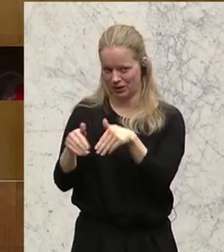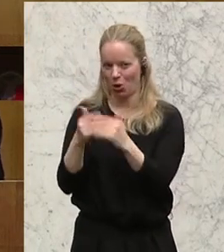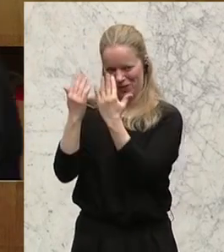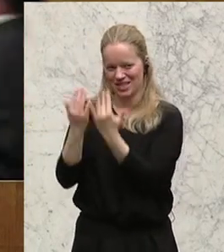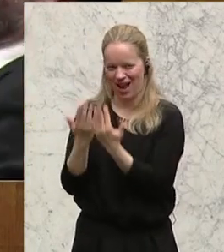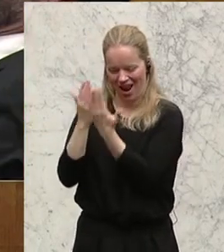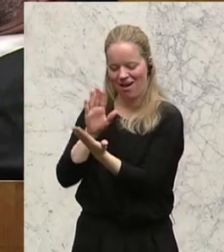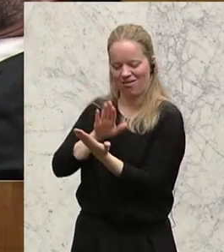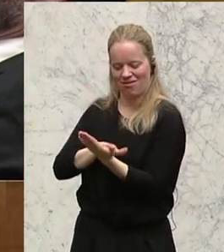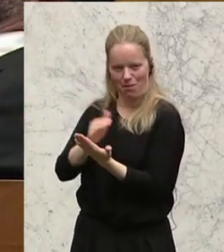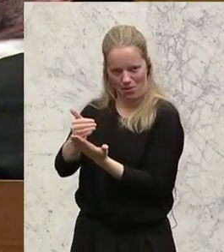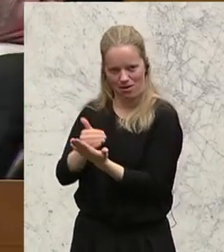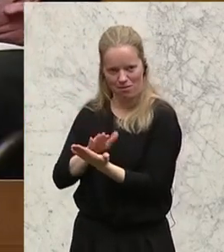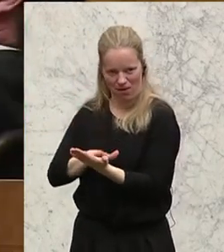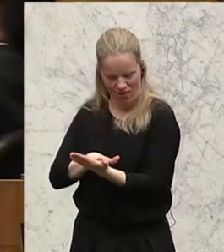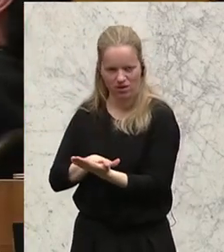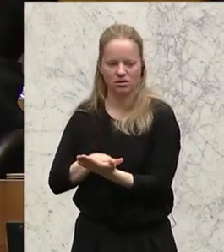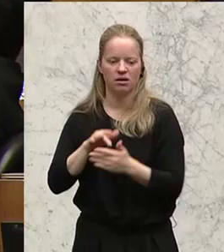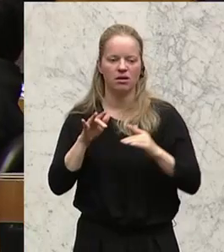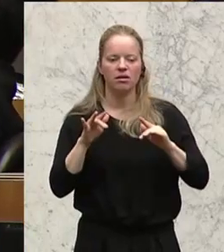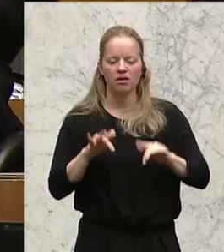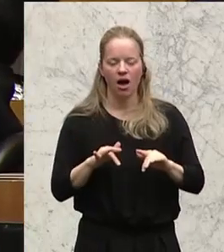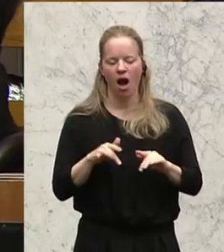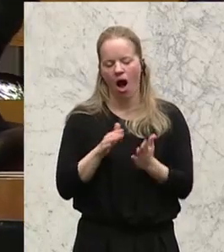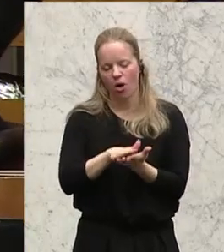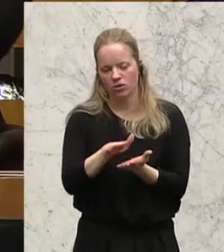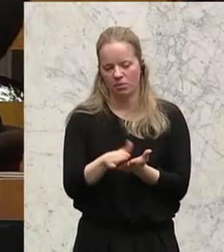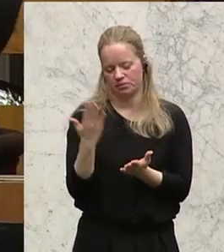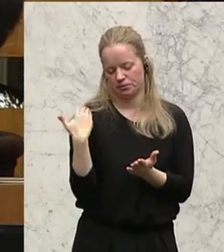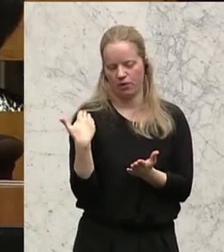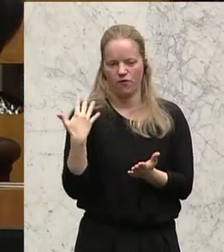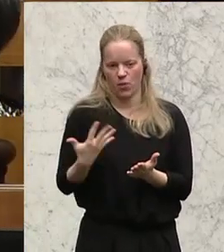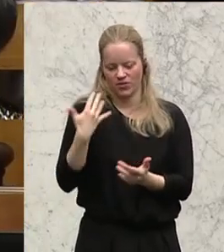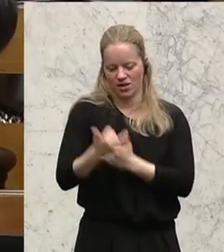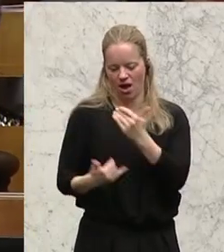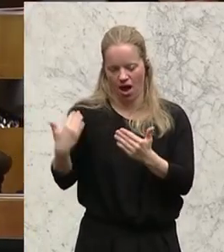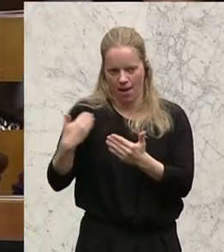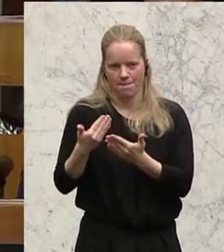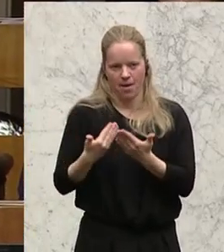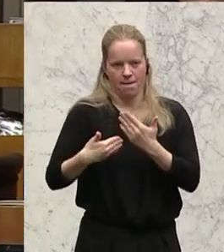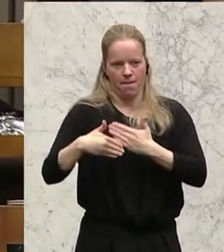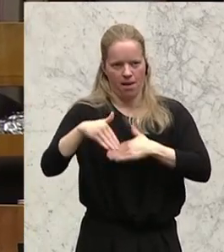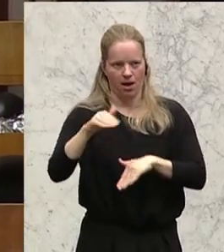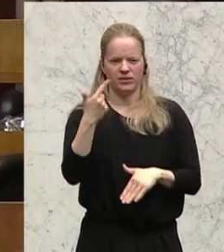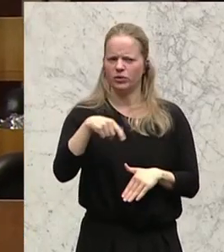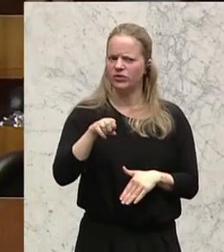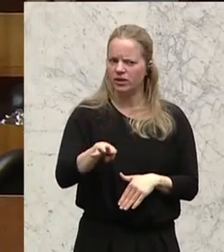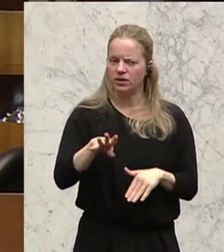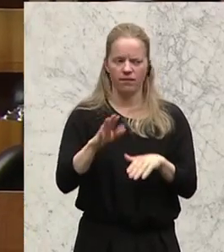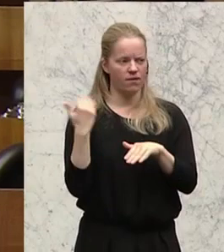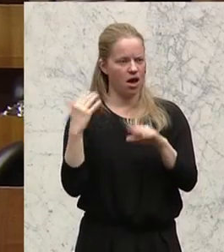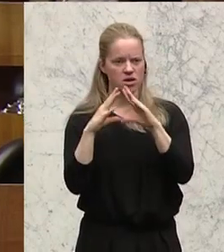in der Wohnbauförderung in den vergangenen 50 Jahren kontinuierlich gestiegen sind. Im Jahr 2014 waren es